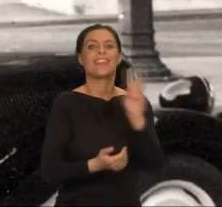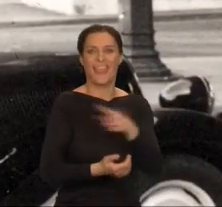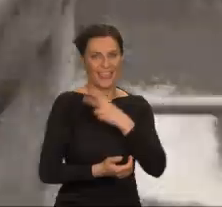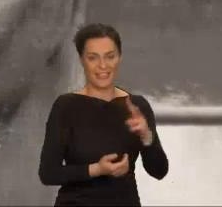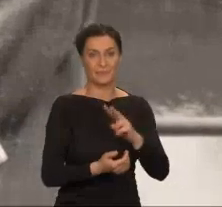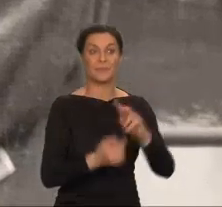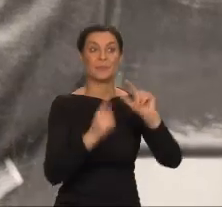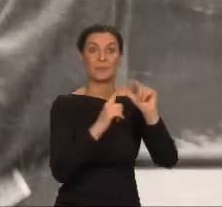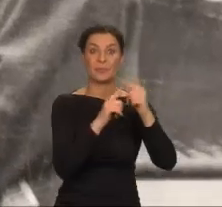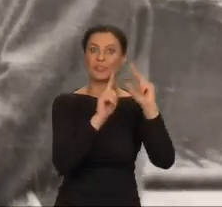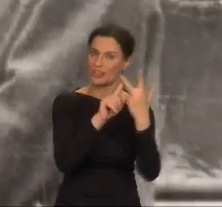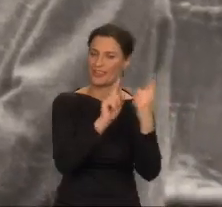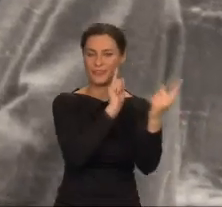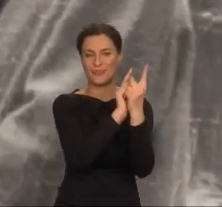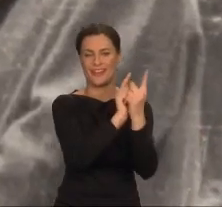spotkaniu.